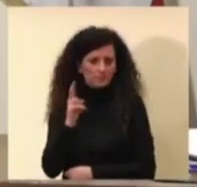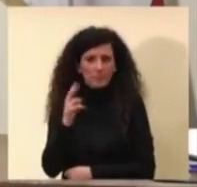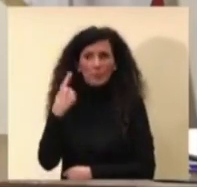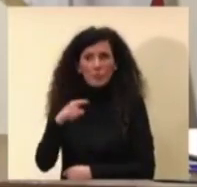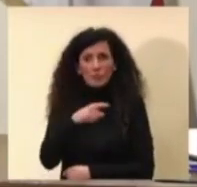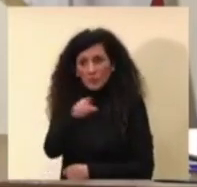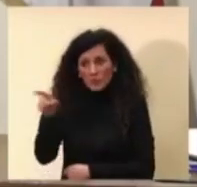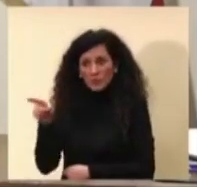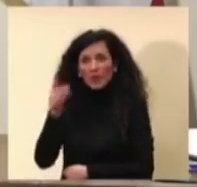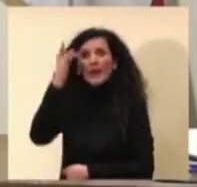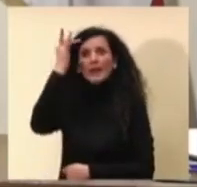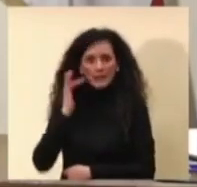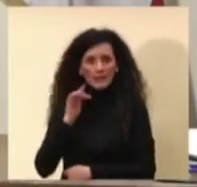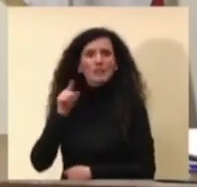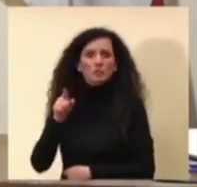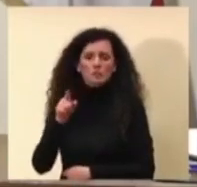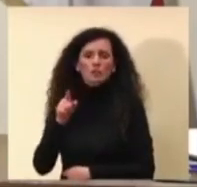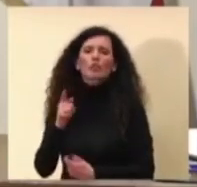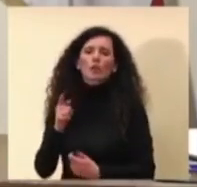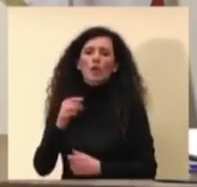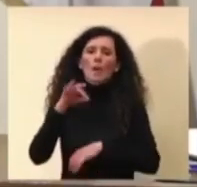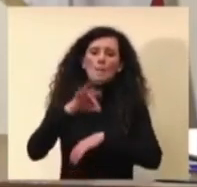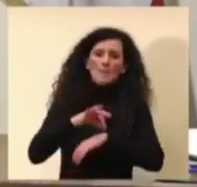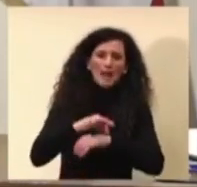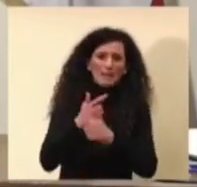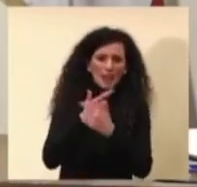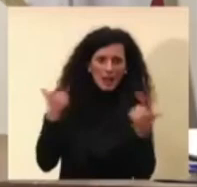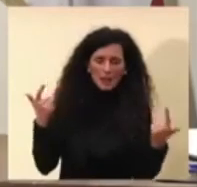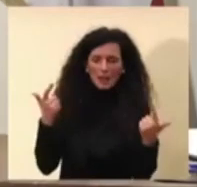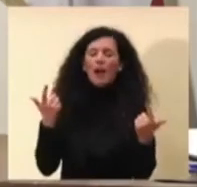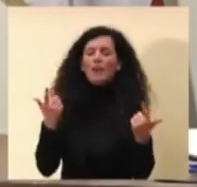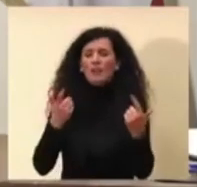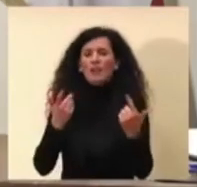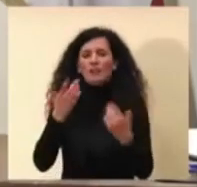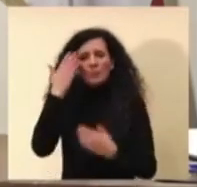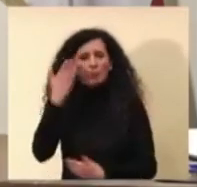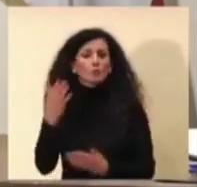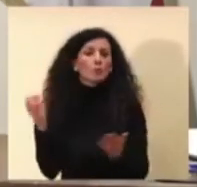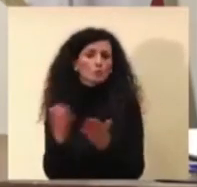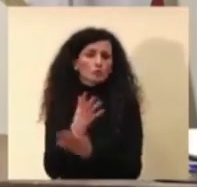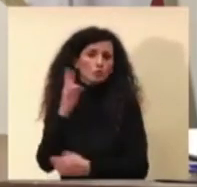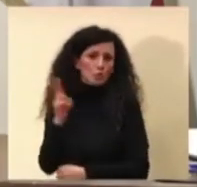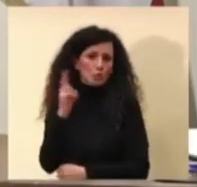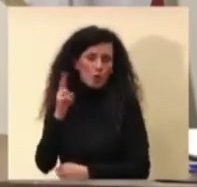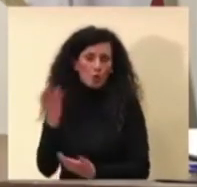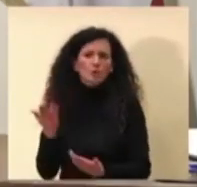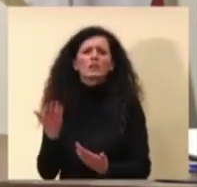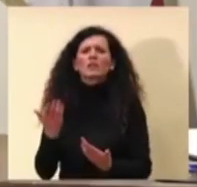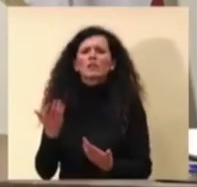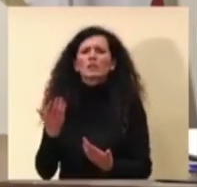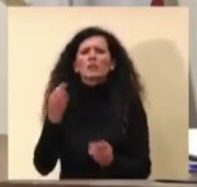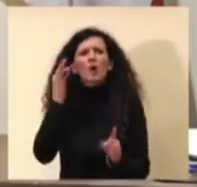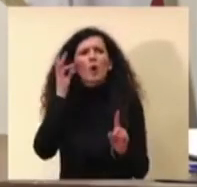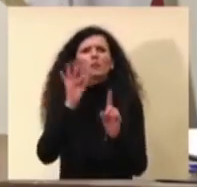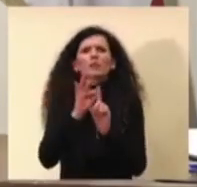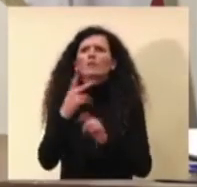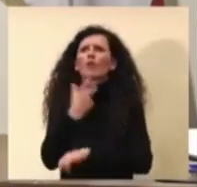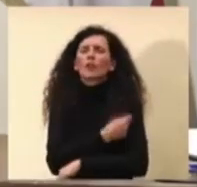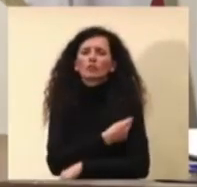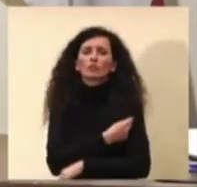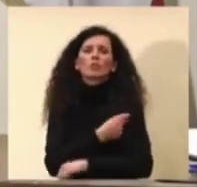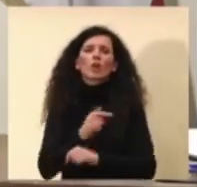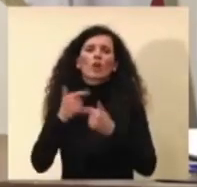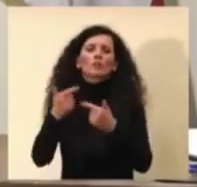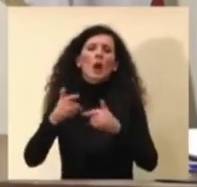malattia grave e purtroppo anche morte. Quindi vacciniamo per dare una protezione diretta, ottenere subito un